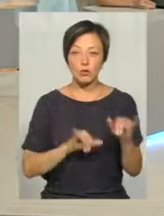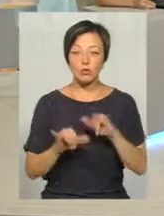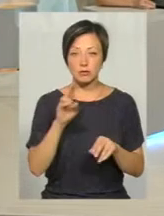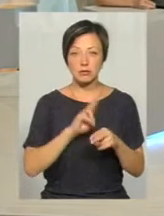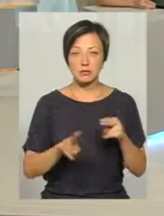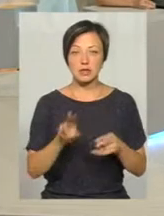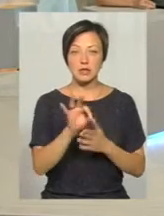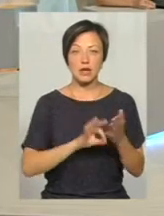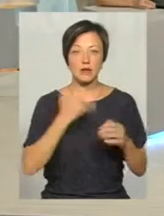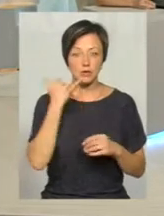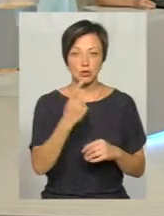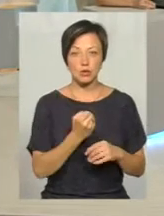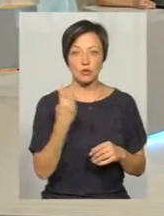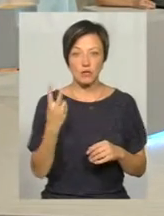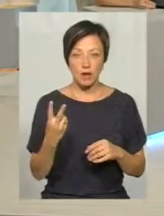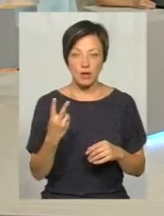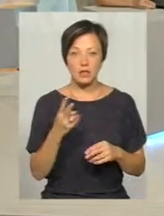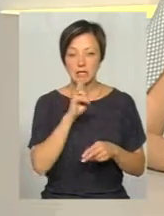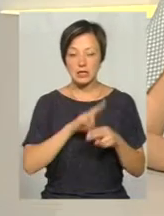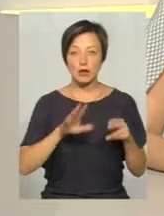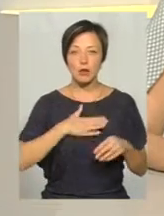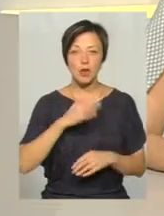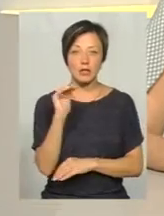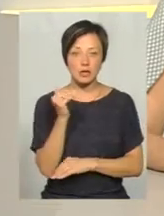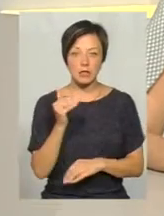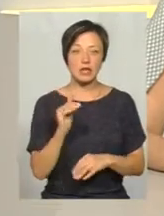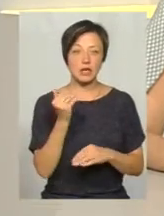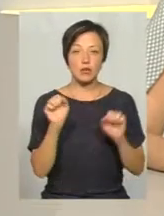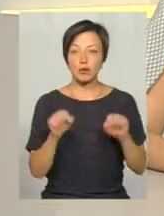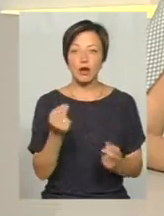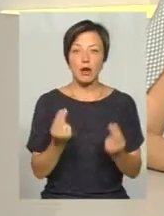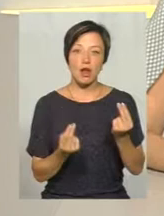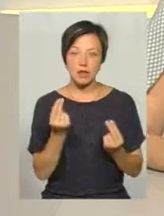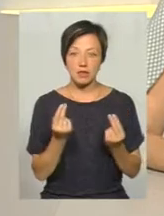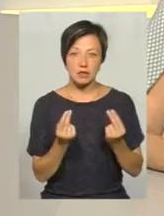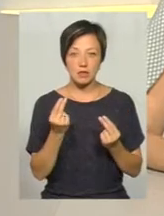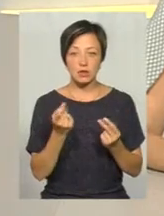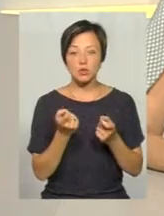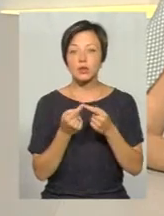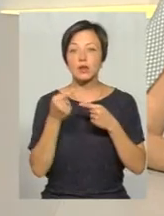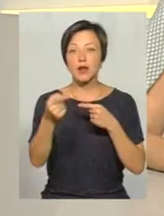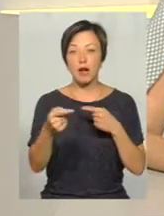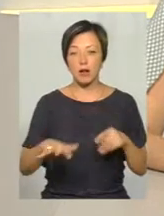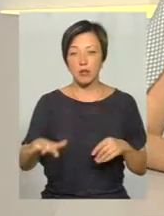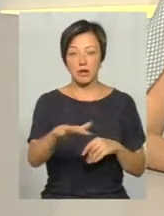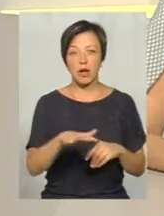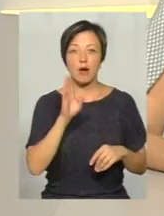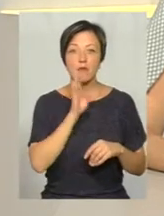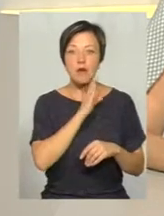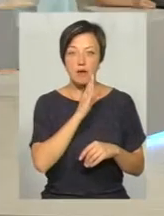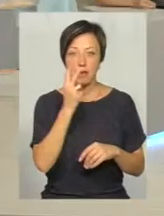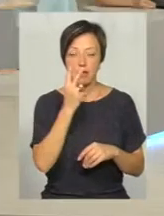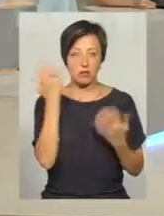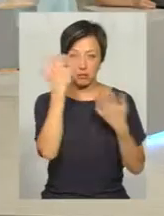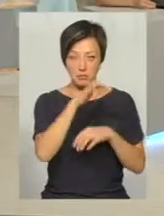після того зразу телефонує на 102, от зникла моя дитина. Хоча дитина може гратися чуть-чуть далі на майданчику, а мама її не